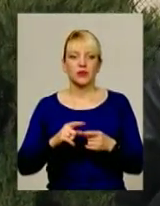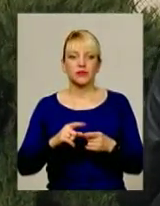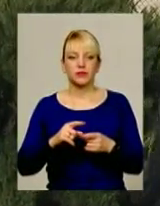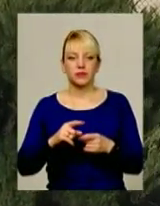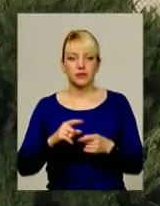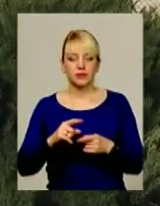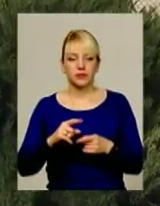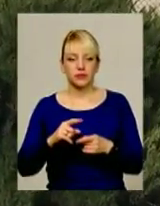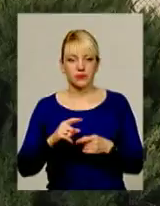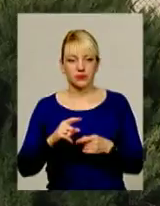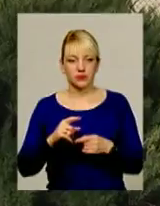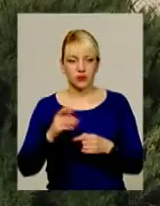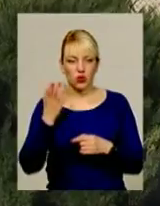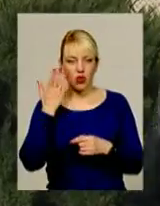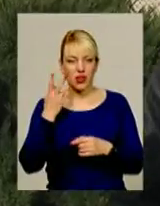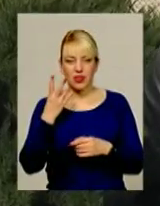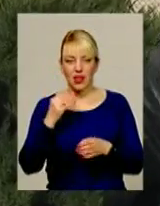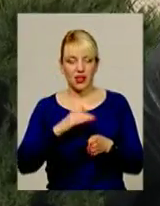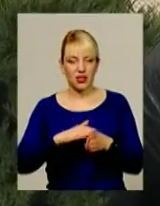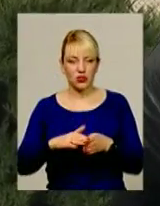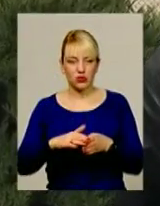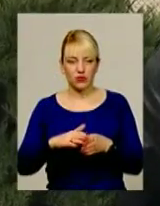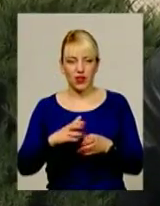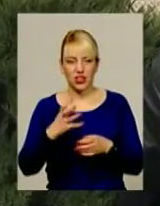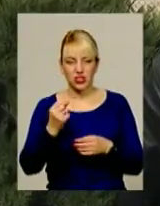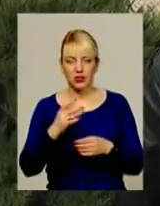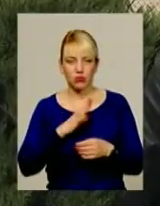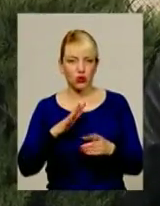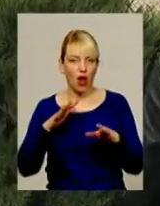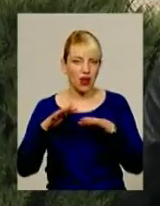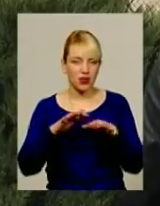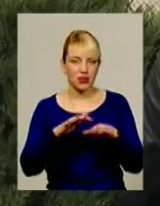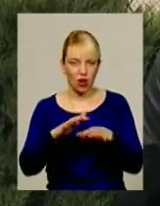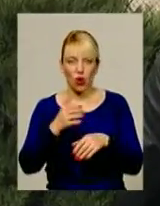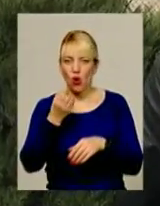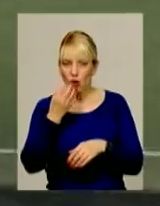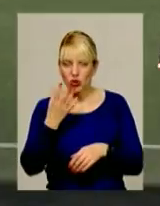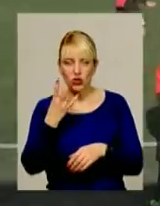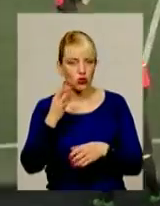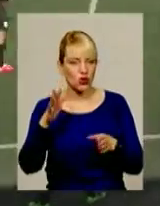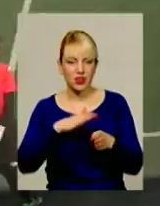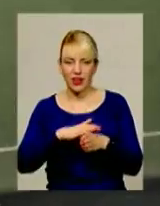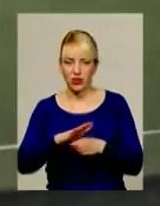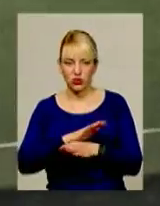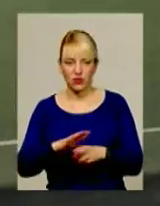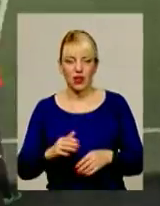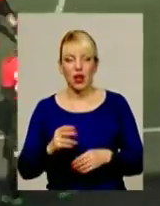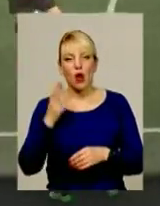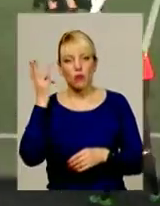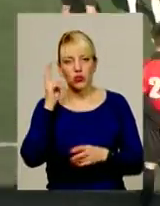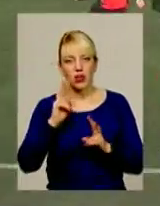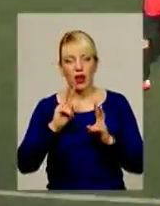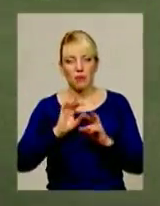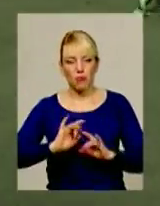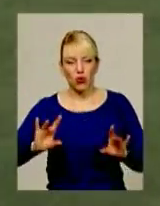не реалізували. І ще пару контратак було хороших, де ми також не реалізували. У поділі пояснюють, грали